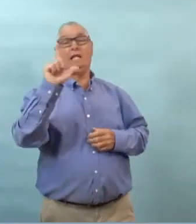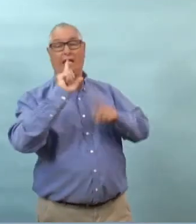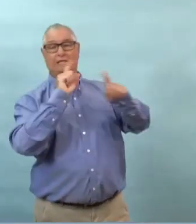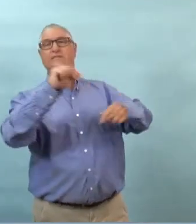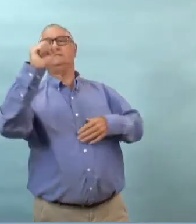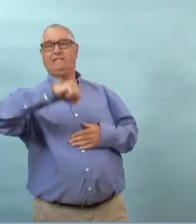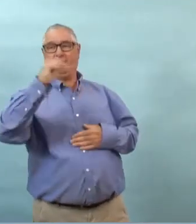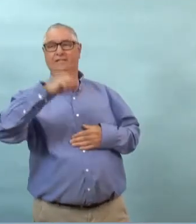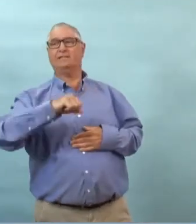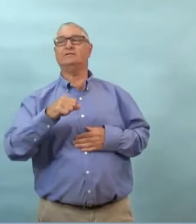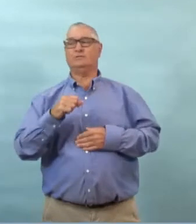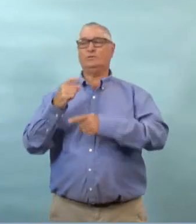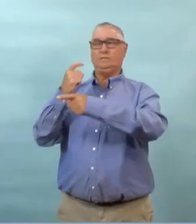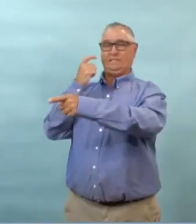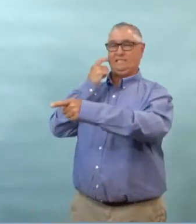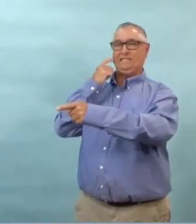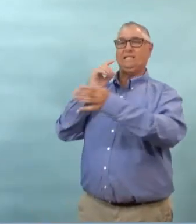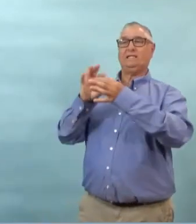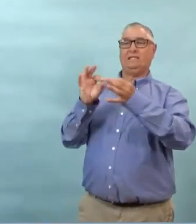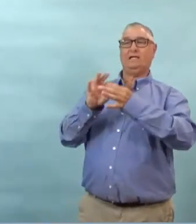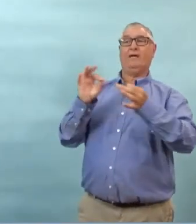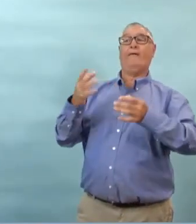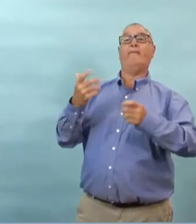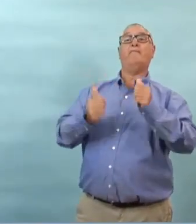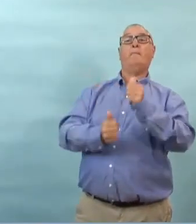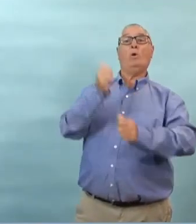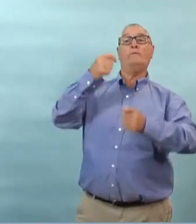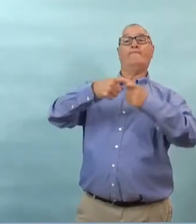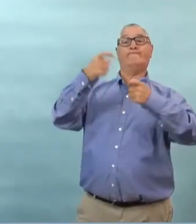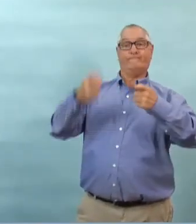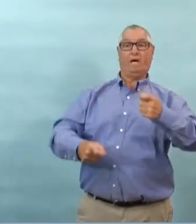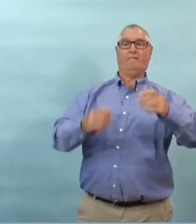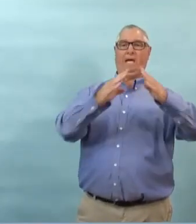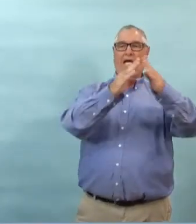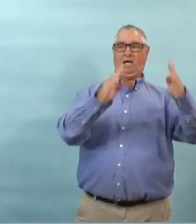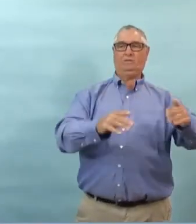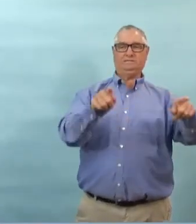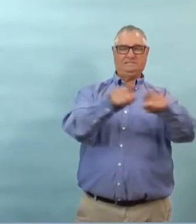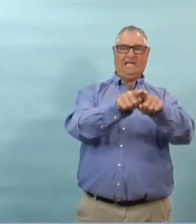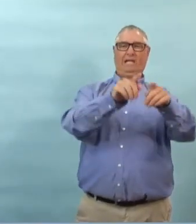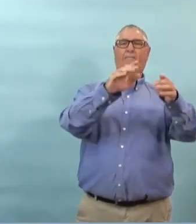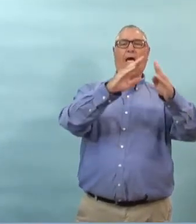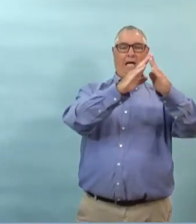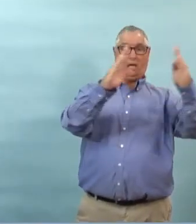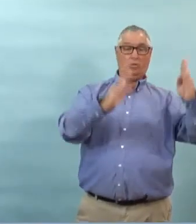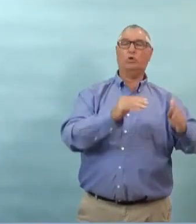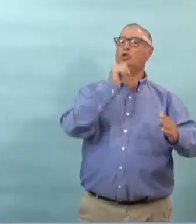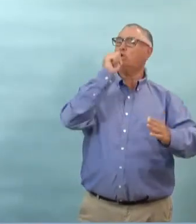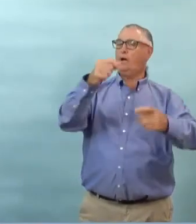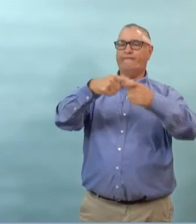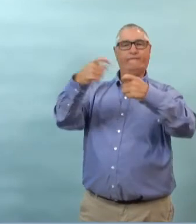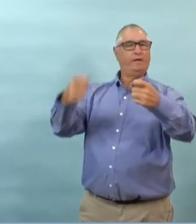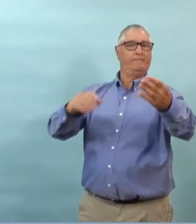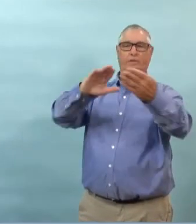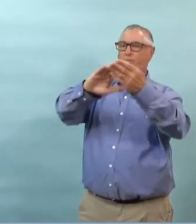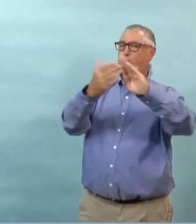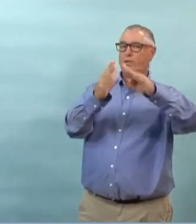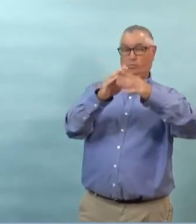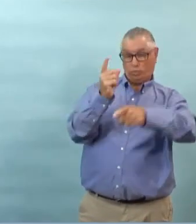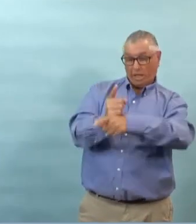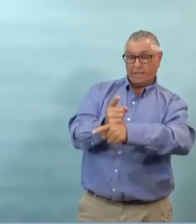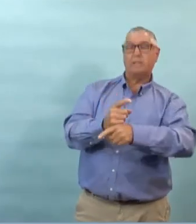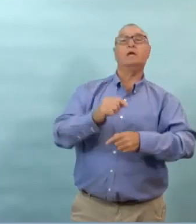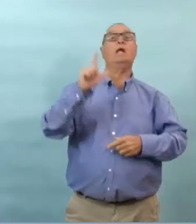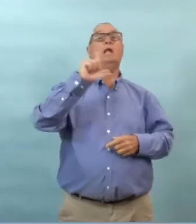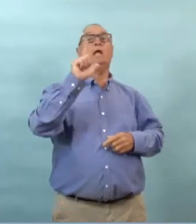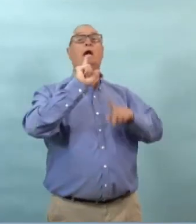cas c'était ce genre de situation donc de la transmission communautaire ce qu'on essaie de figurer c'est que ça n'est